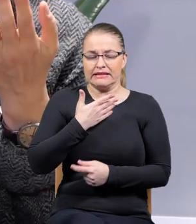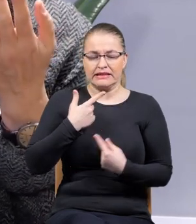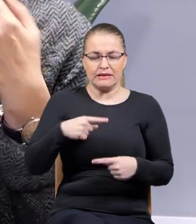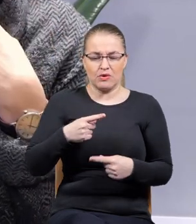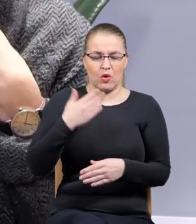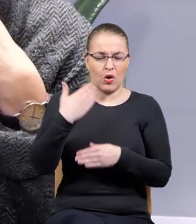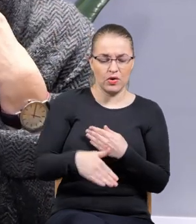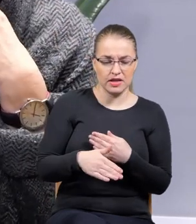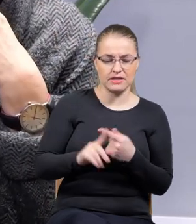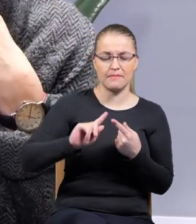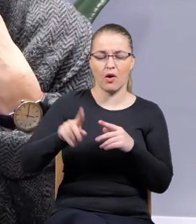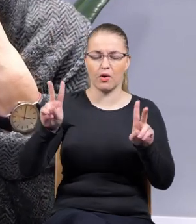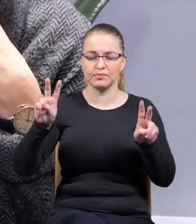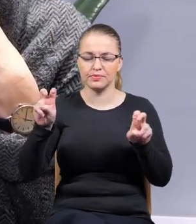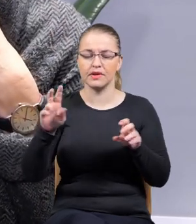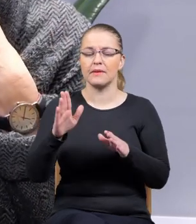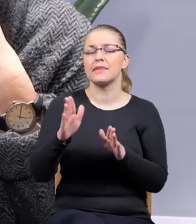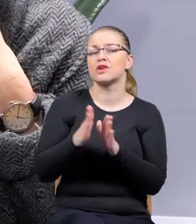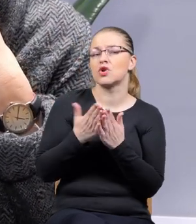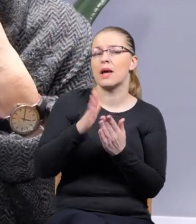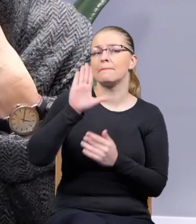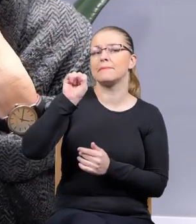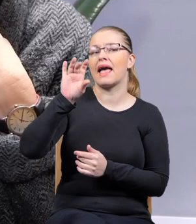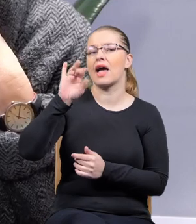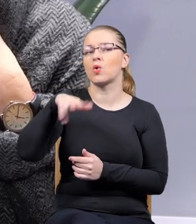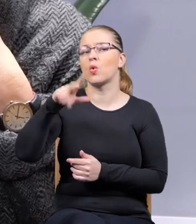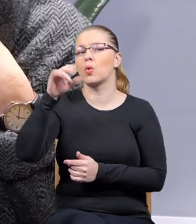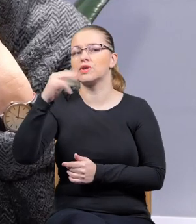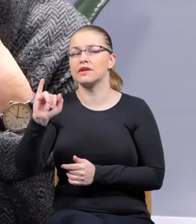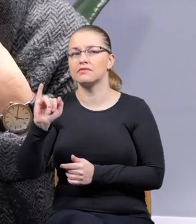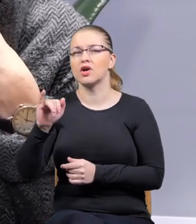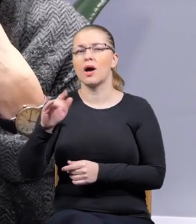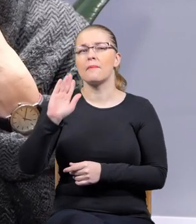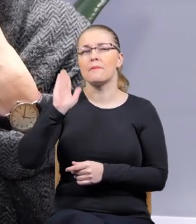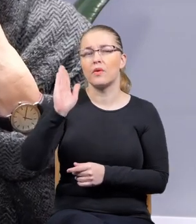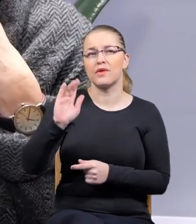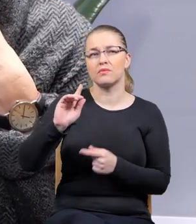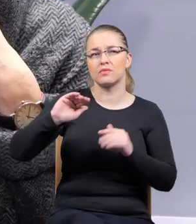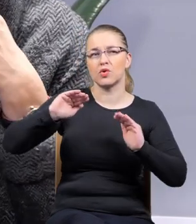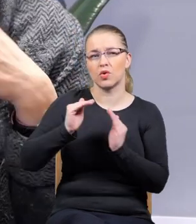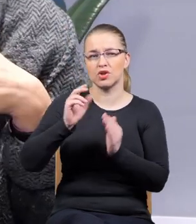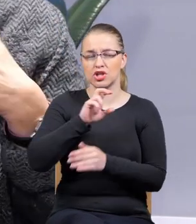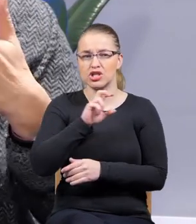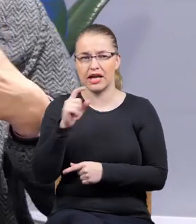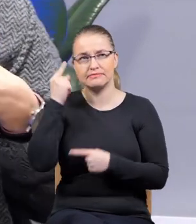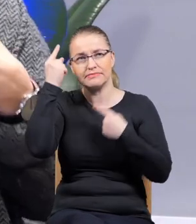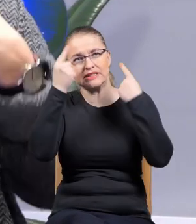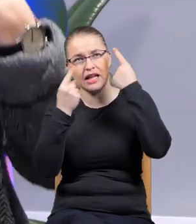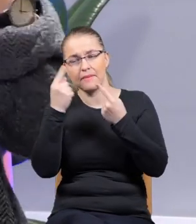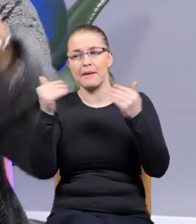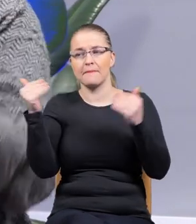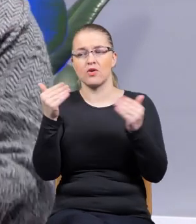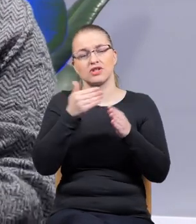biegunach do tego stopnia, że przez jakiś krótki czas przychodziło mi na myśl, żeby